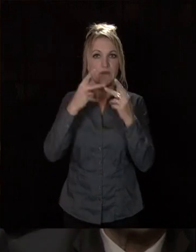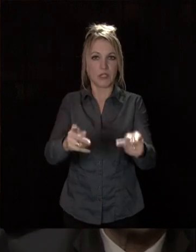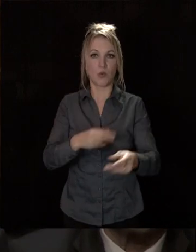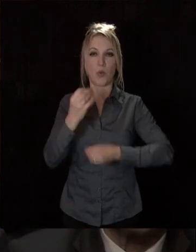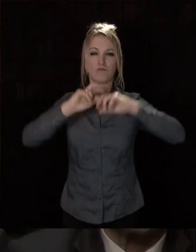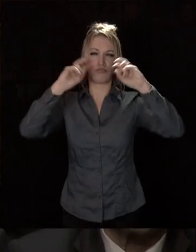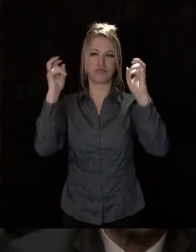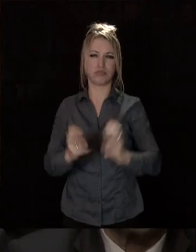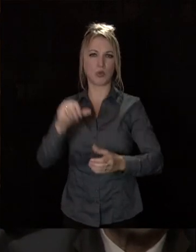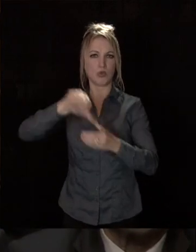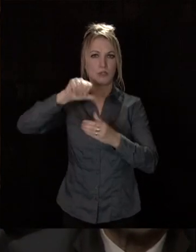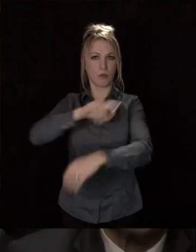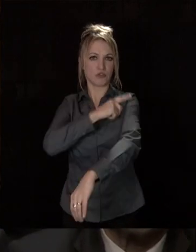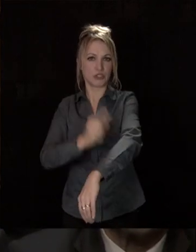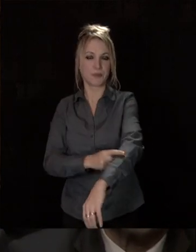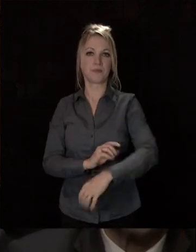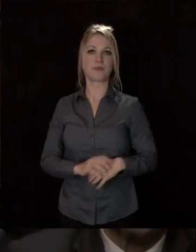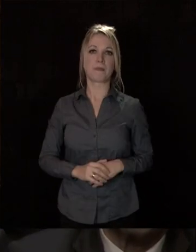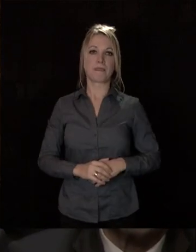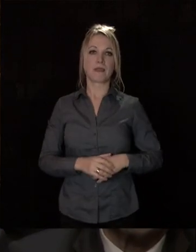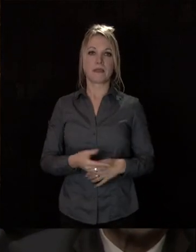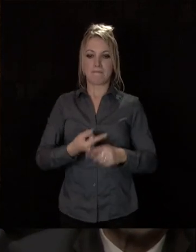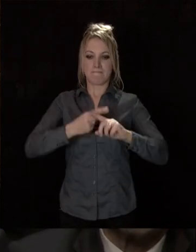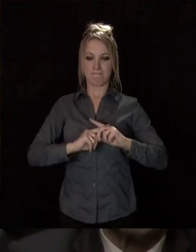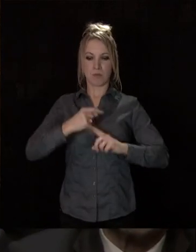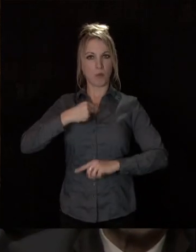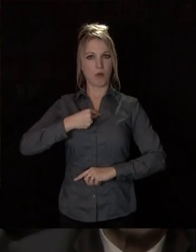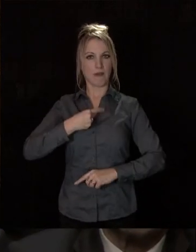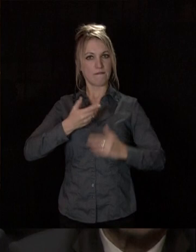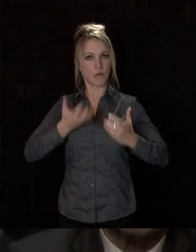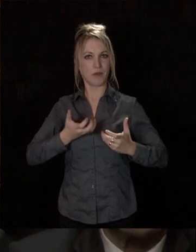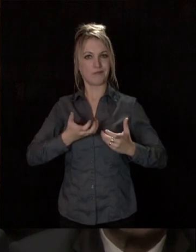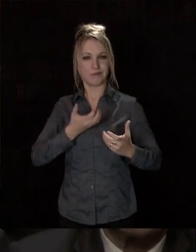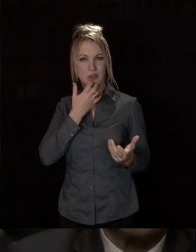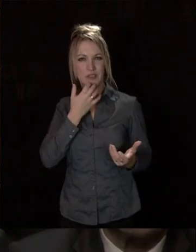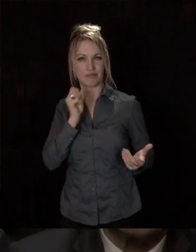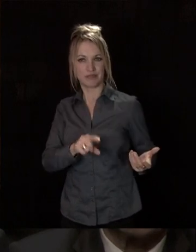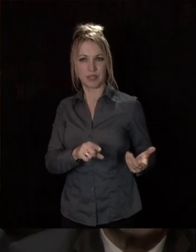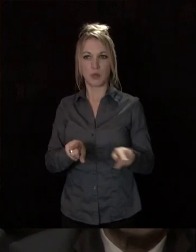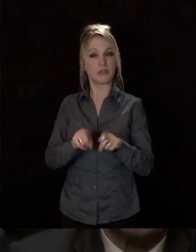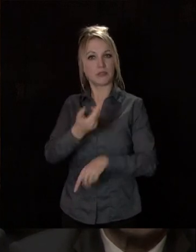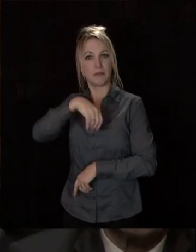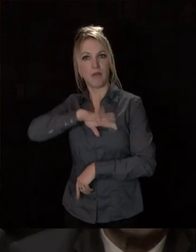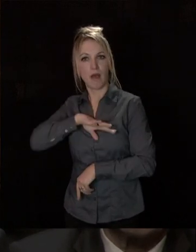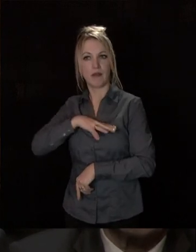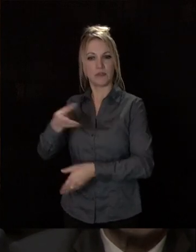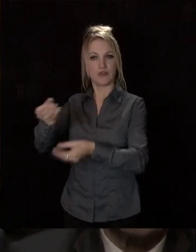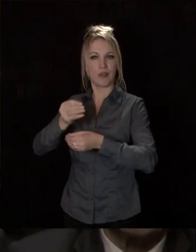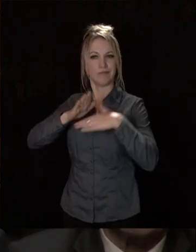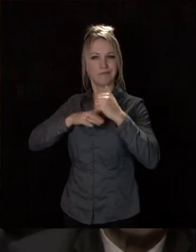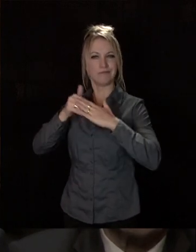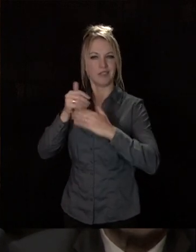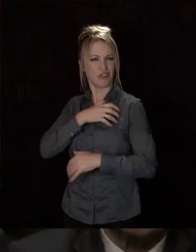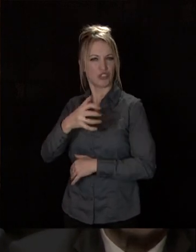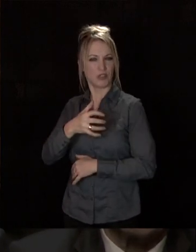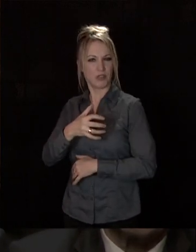de la consommation énergétique, c'est ma conviction et ma volonté. Mais c'est aussi grâce à l'apport très constructif, je voudrais le dire ici,